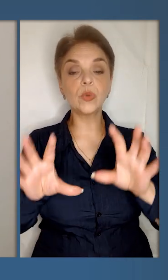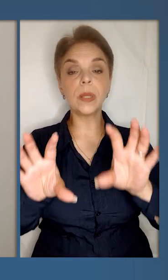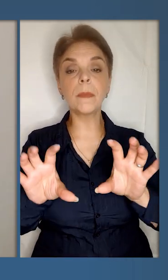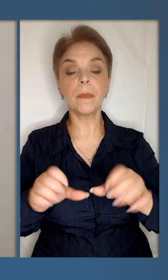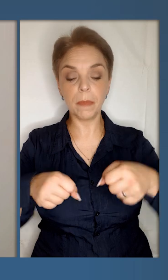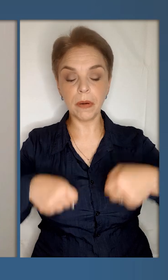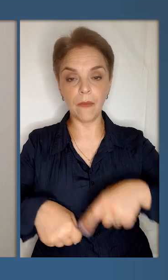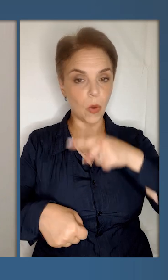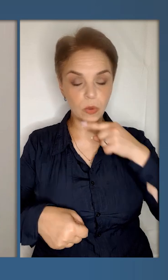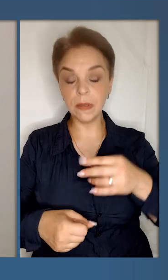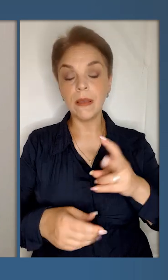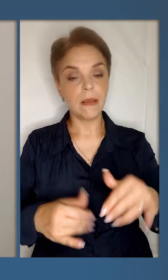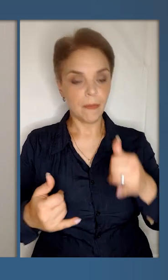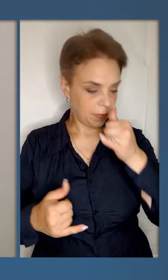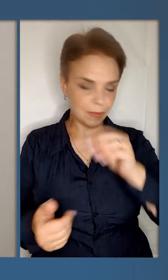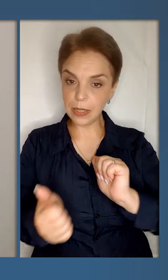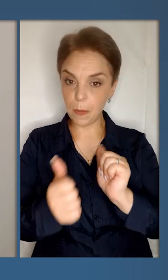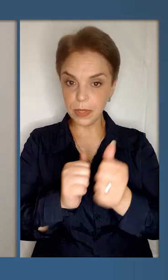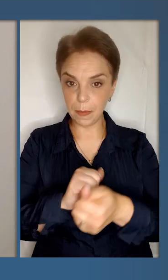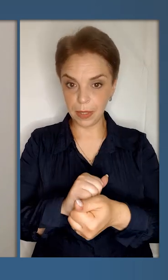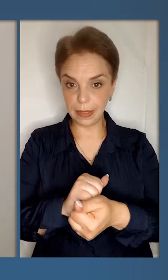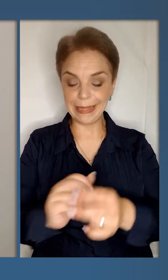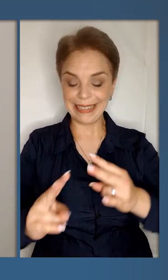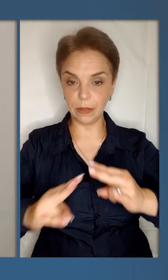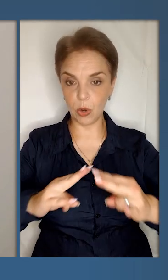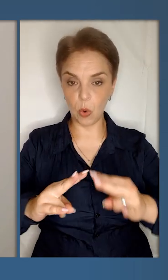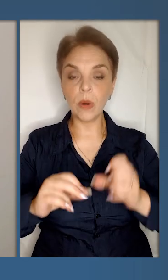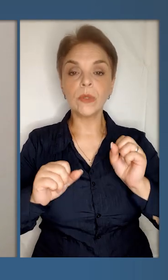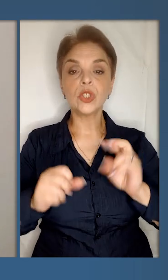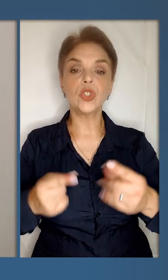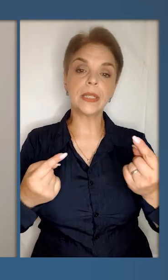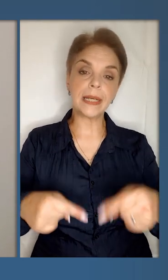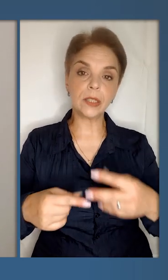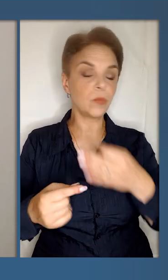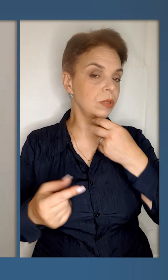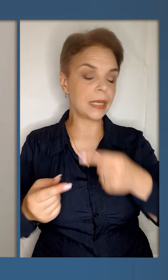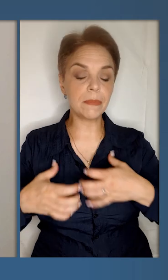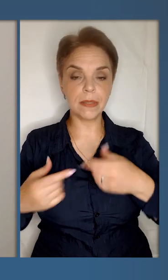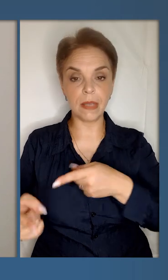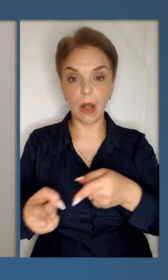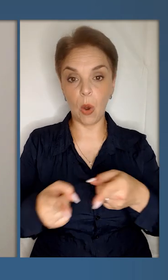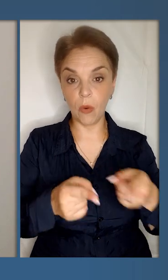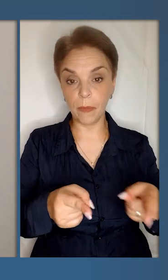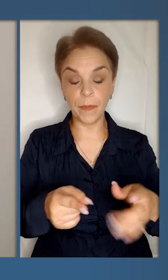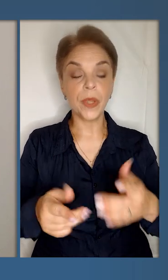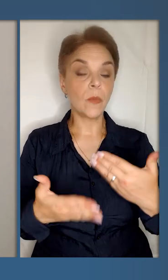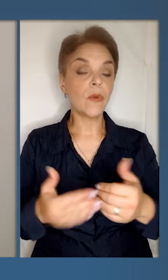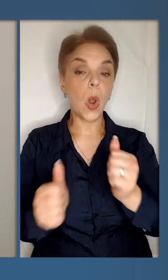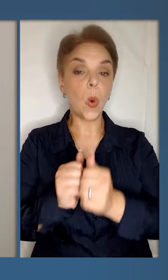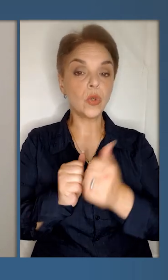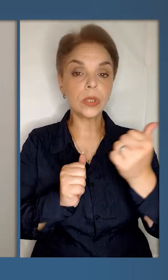І міжнародне право Росії не вдасться підмінити терором, чи кризами, чи будь-якими залякуваннями.